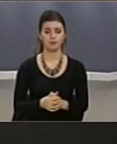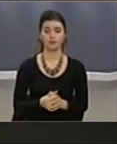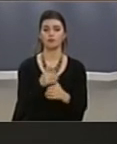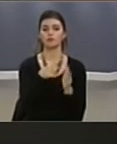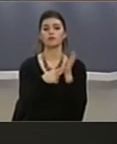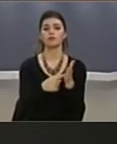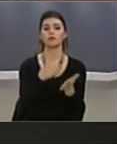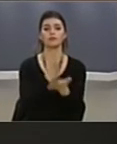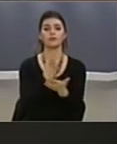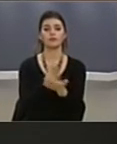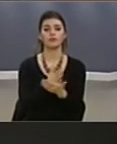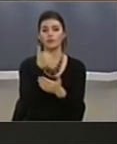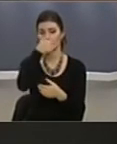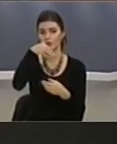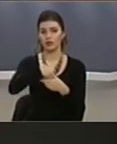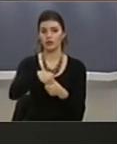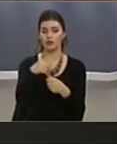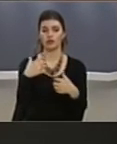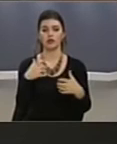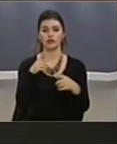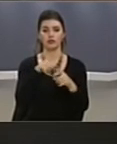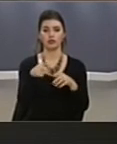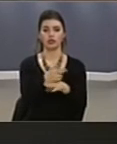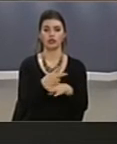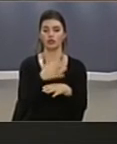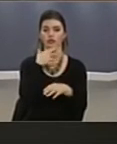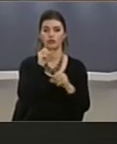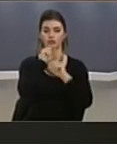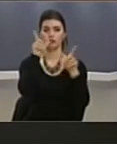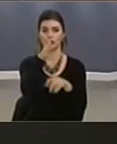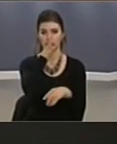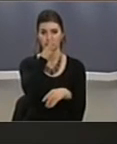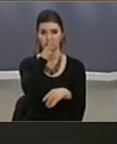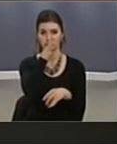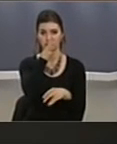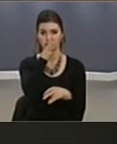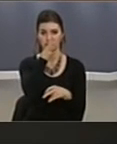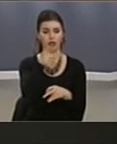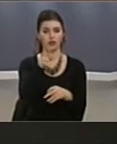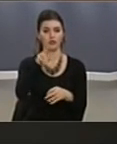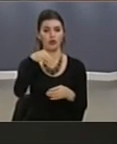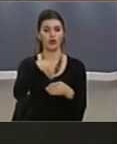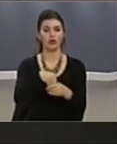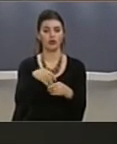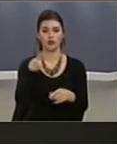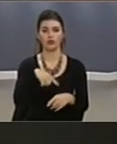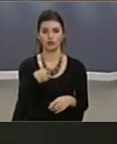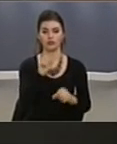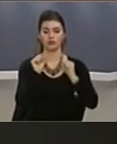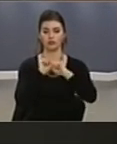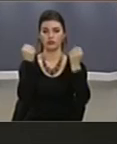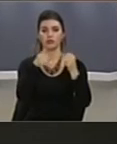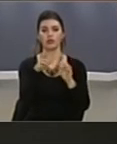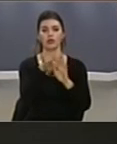vetëm atë, e cila është preferuara pushtetit. E brenda kësa hegemoni e normalisht që vend të rëndësishëm zë edhe kjo sistem